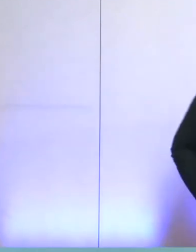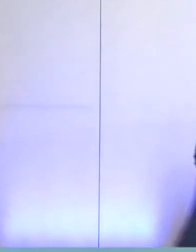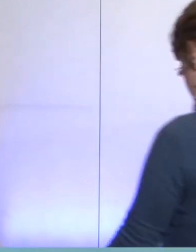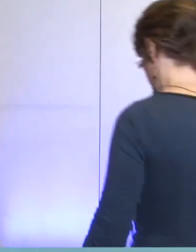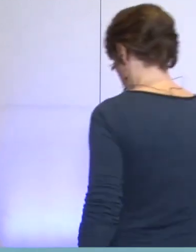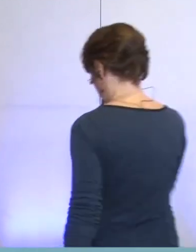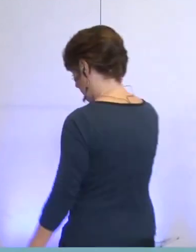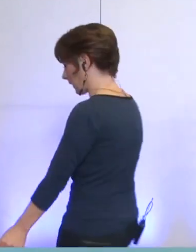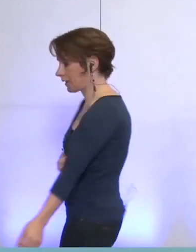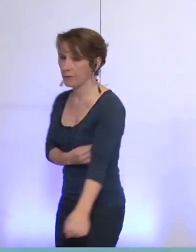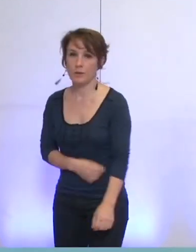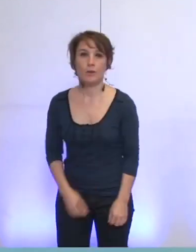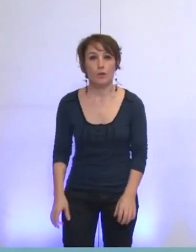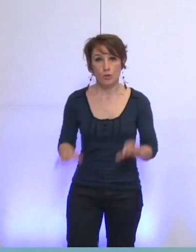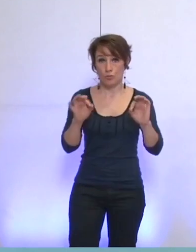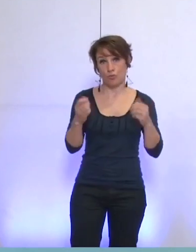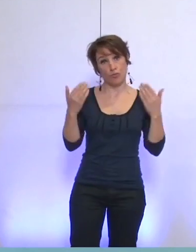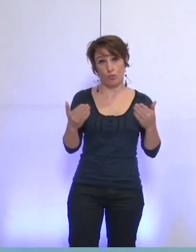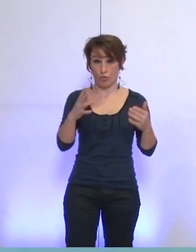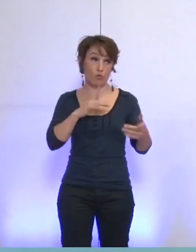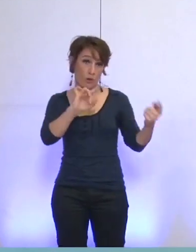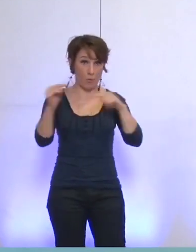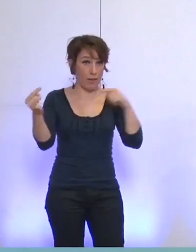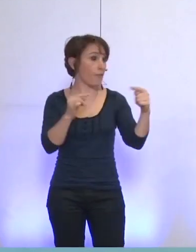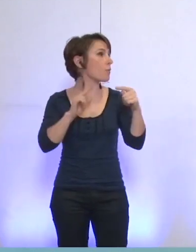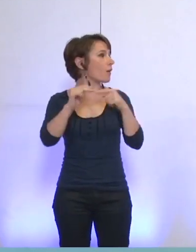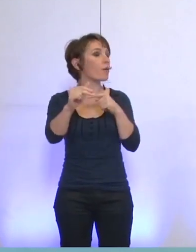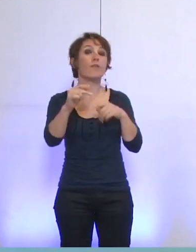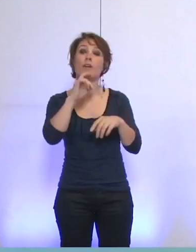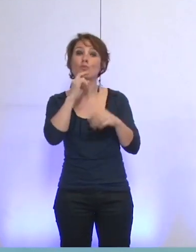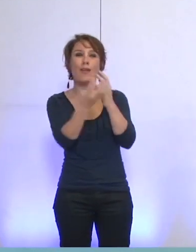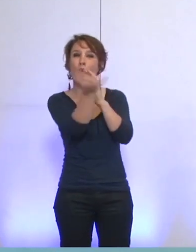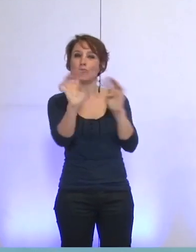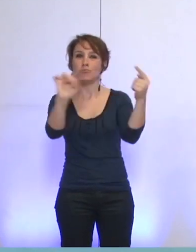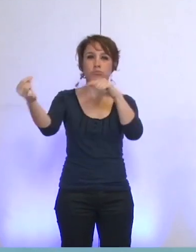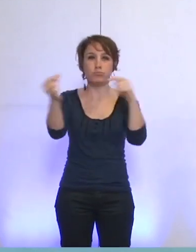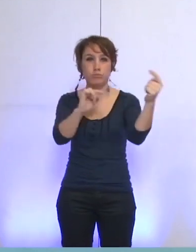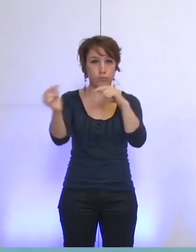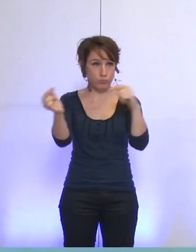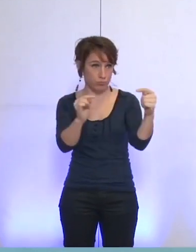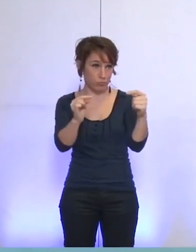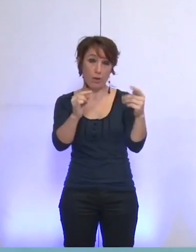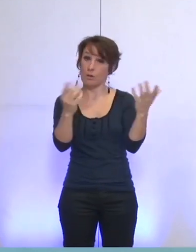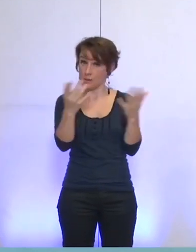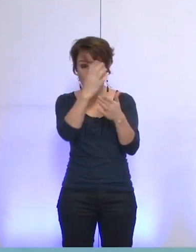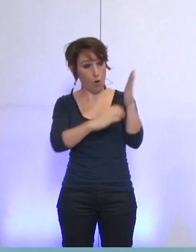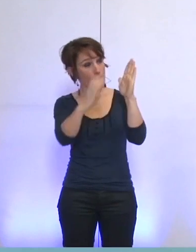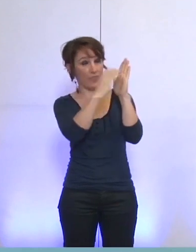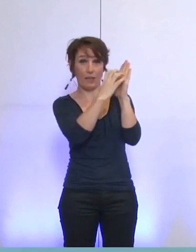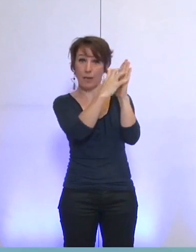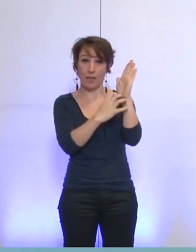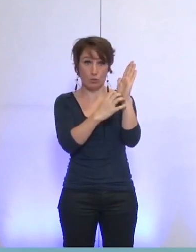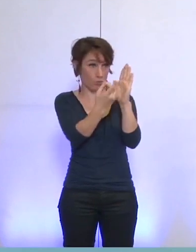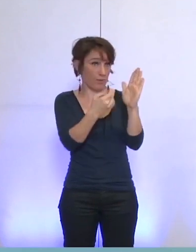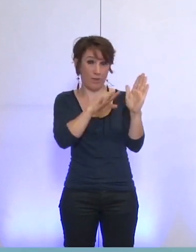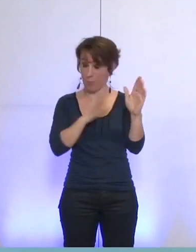débat qui va s'ouvrir dans quelques minutes, un débat politique qui fait, qui est la délibération, faisant suite à un